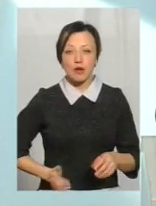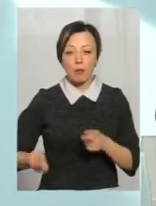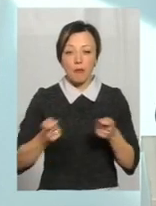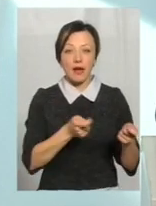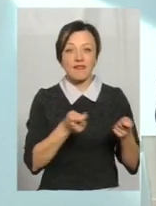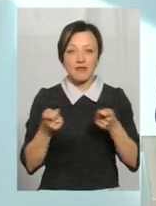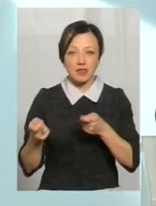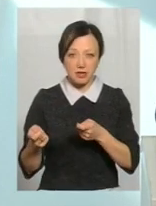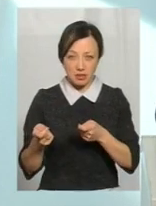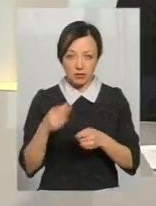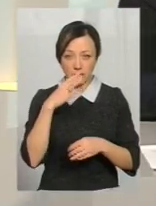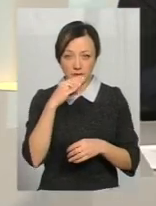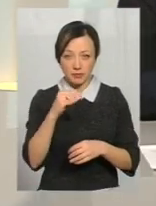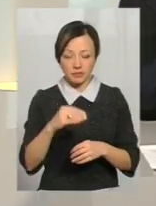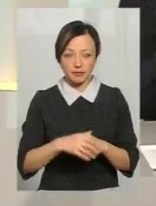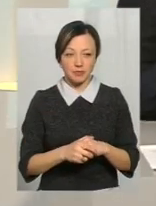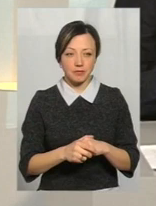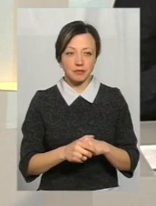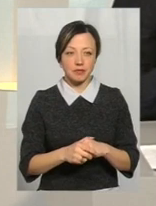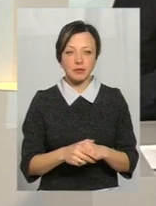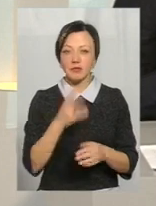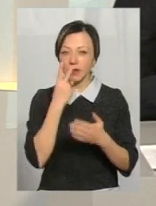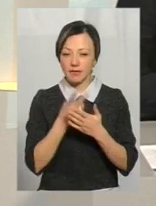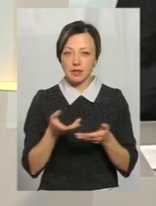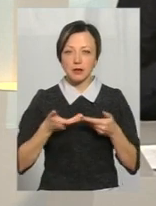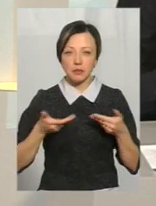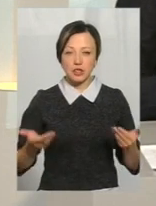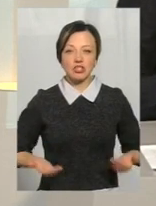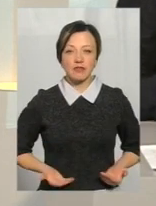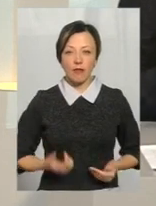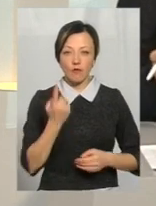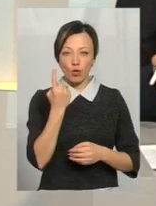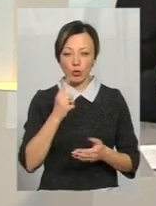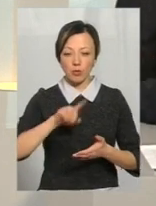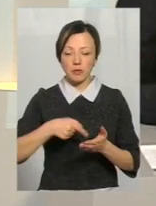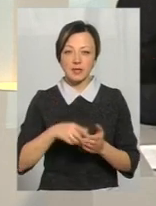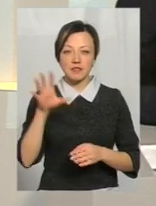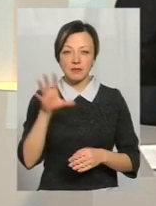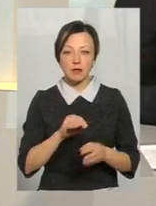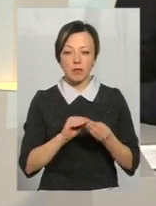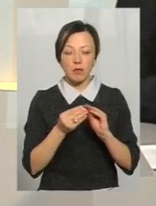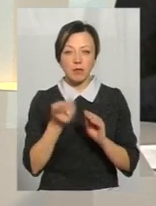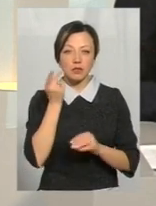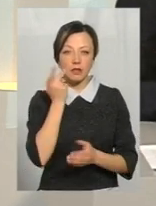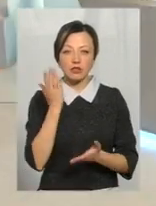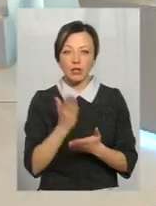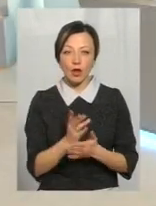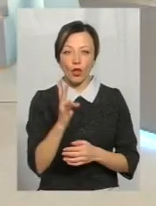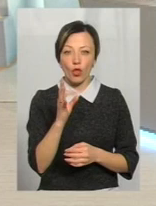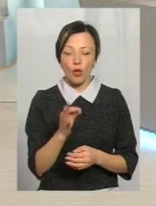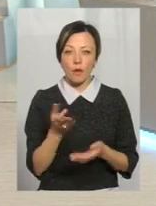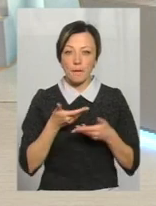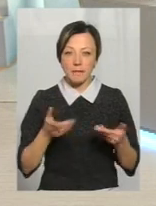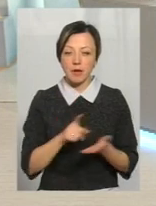Пане Сергій, дивіться, ми живемо в одному місті. І всі проблеми, вони завжди є, але ми ж маємо їх